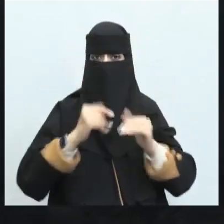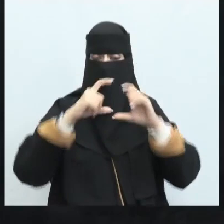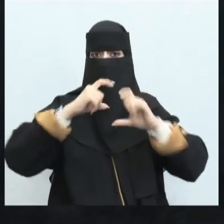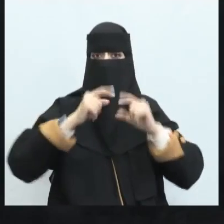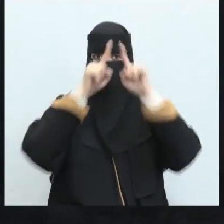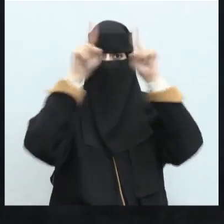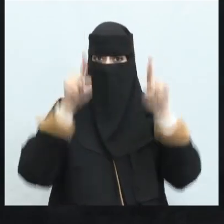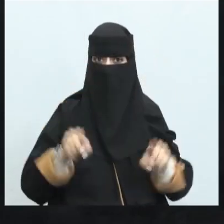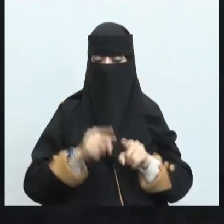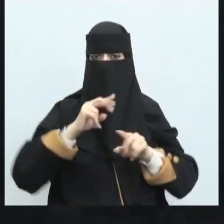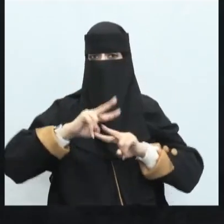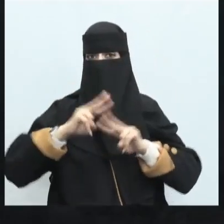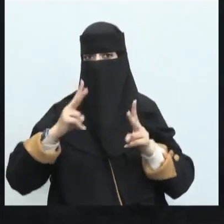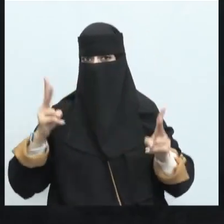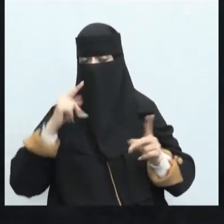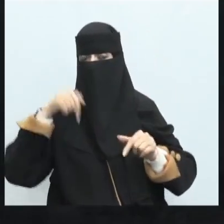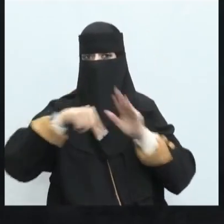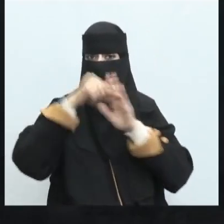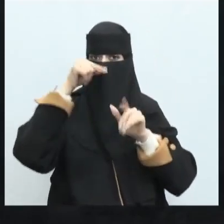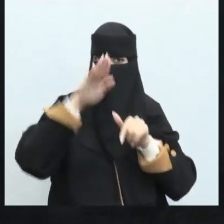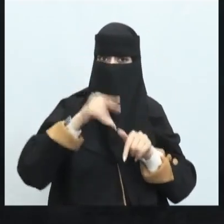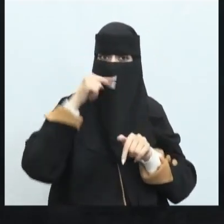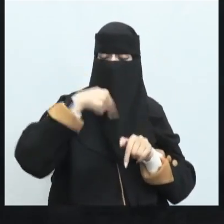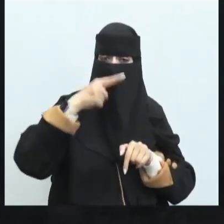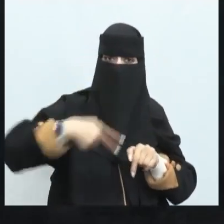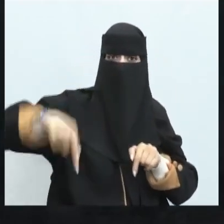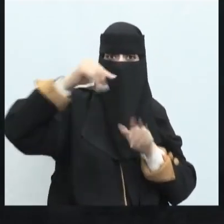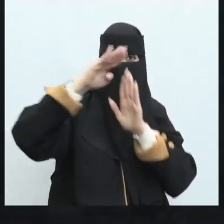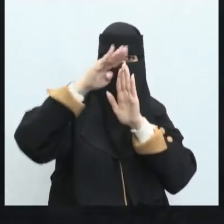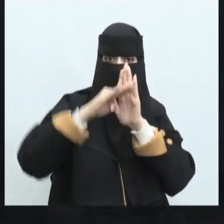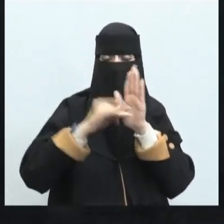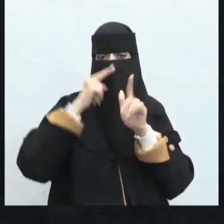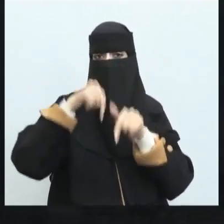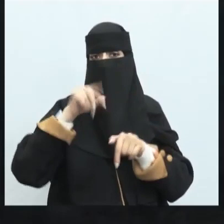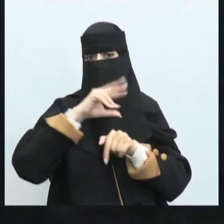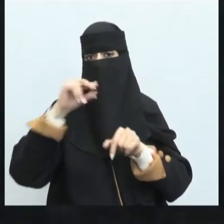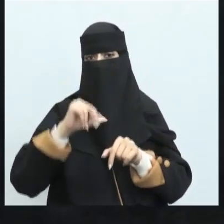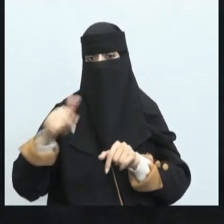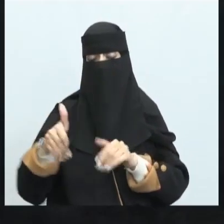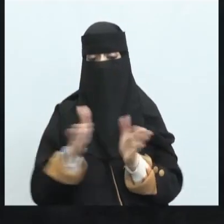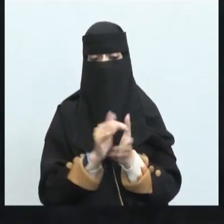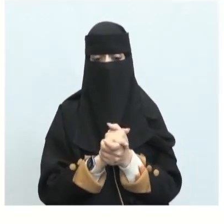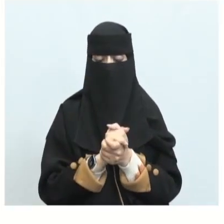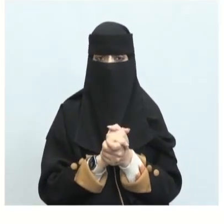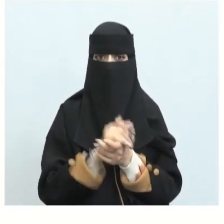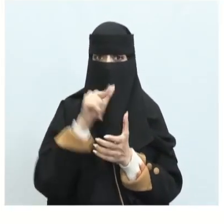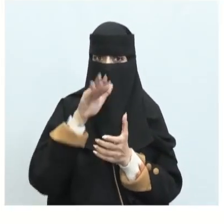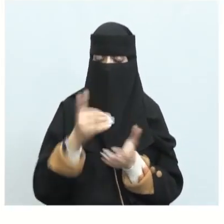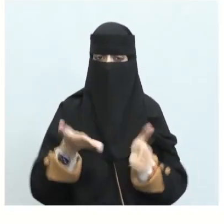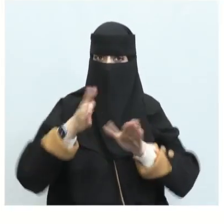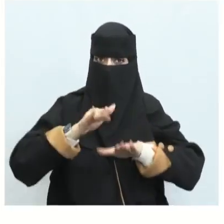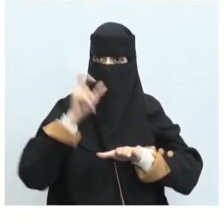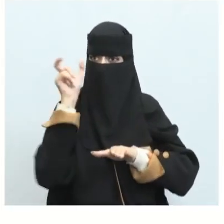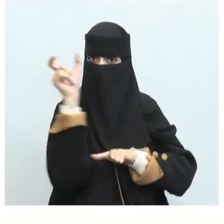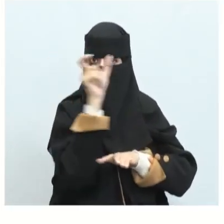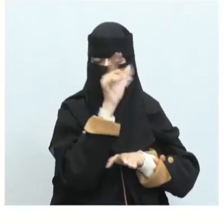اختلاف موضوعاتها لأنهم طريقة لهم في البداية لكن ليسوا في موضوع واحد كذلك هنا معظم المعاني الجاهلية